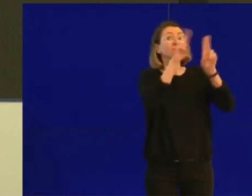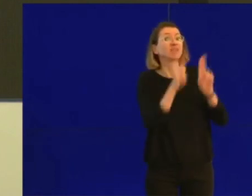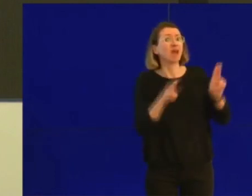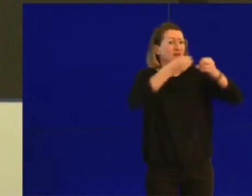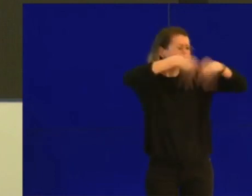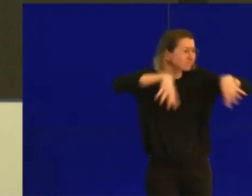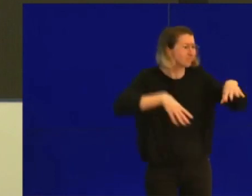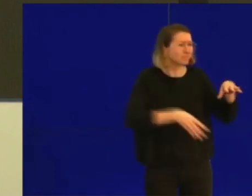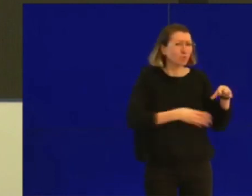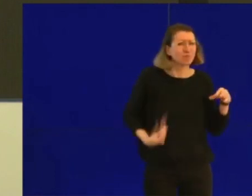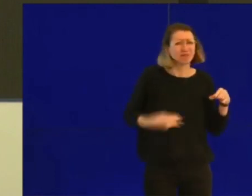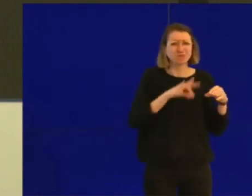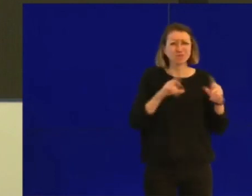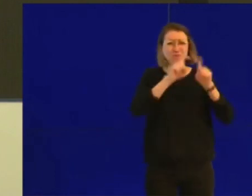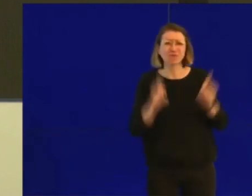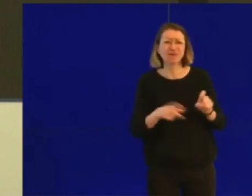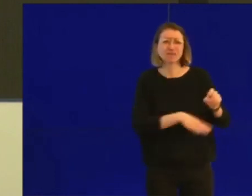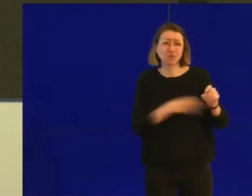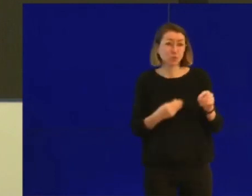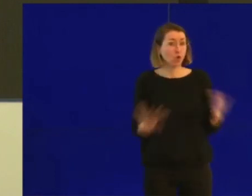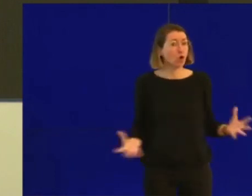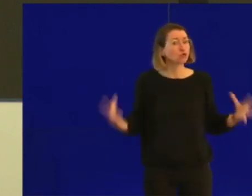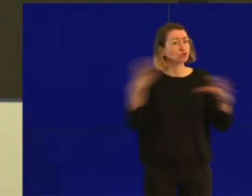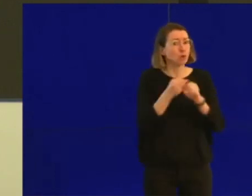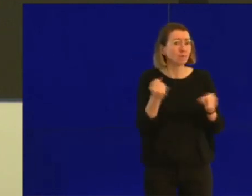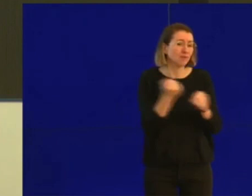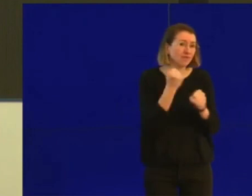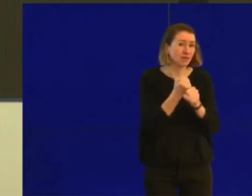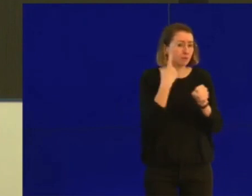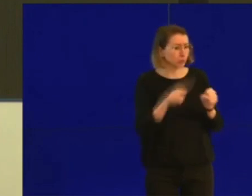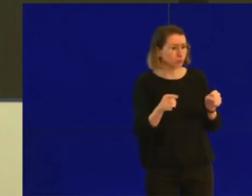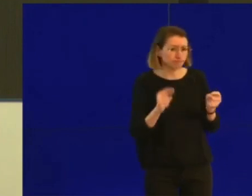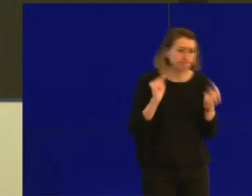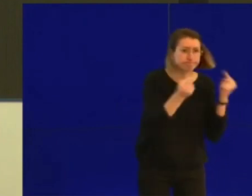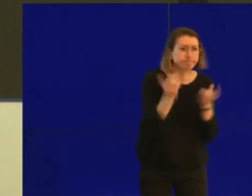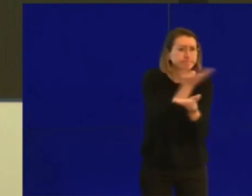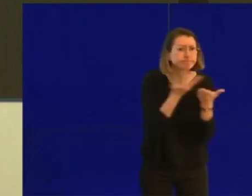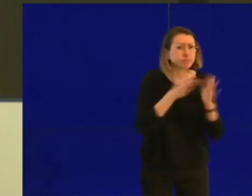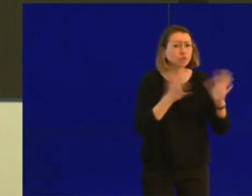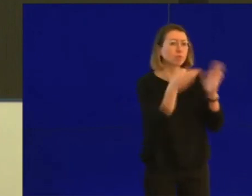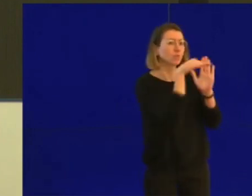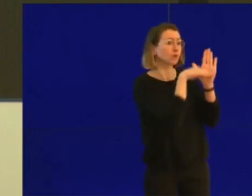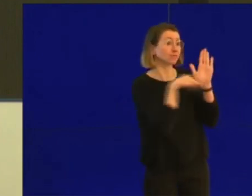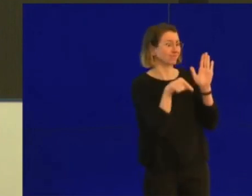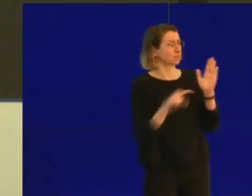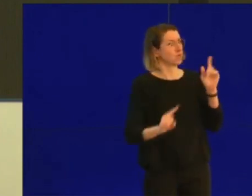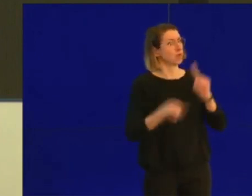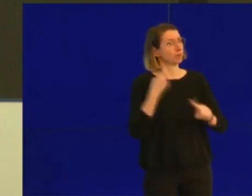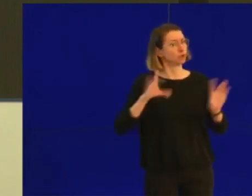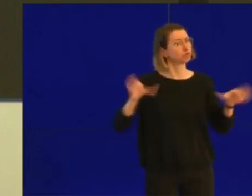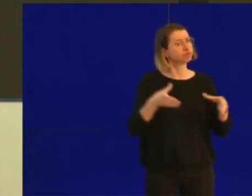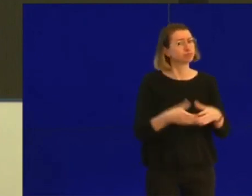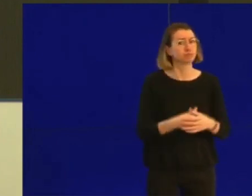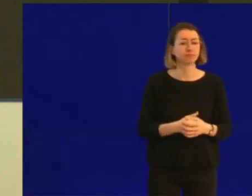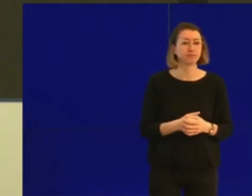travaillent ensemble pour implémenter ces mesures, pour respecter ce que les experts nous ont dit en matière sanitaire depuis le début. C'est pour cela qu'on agit